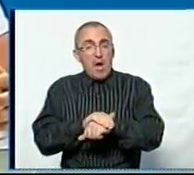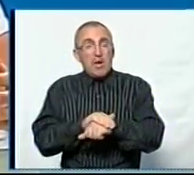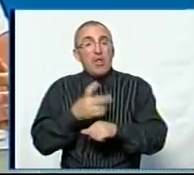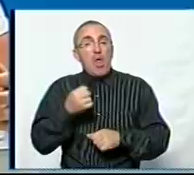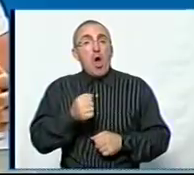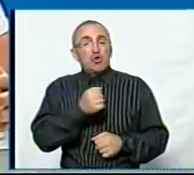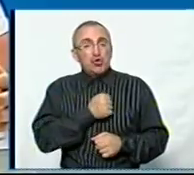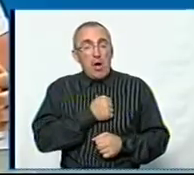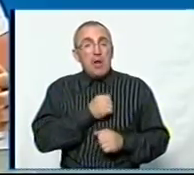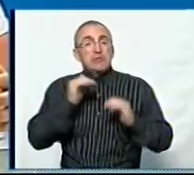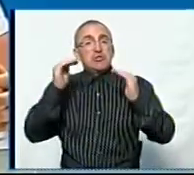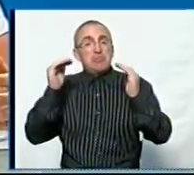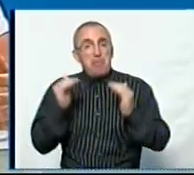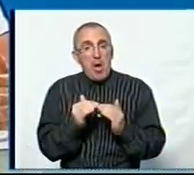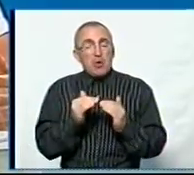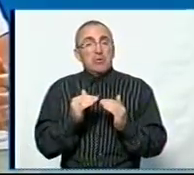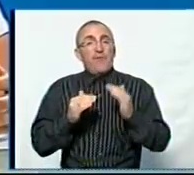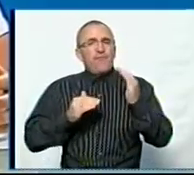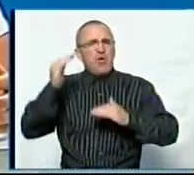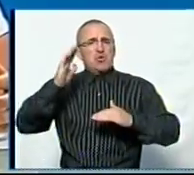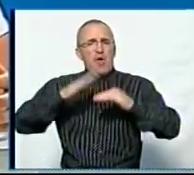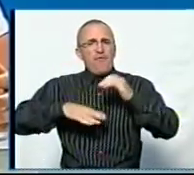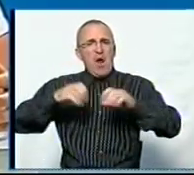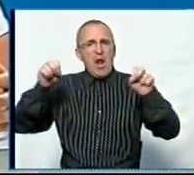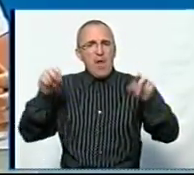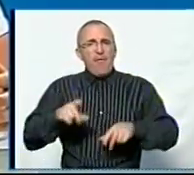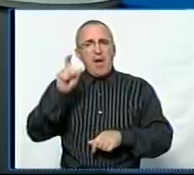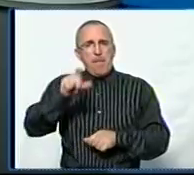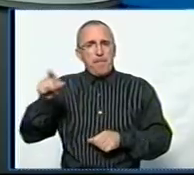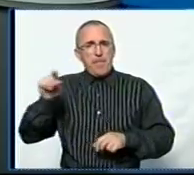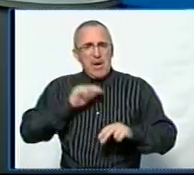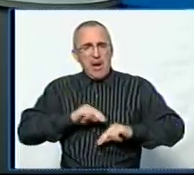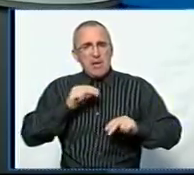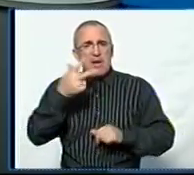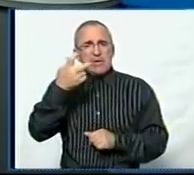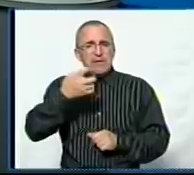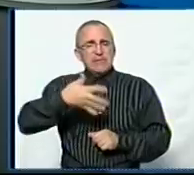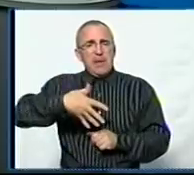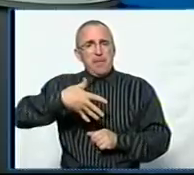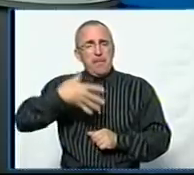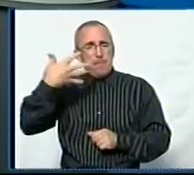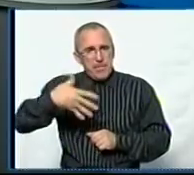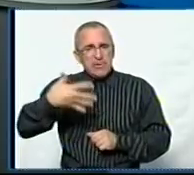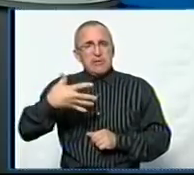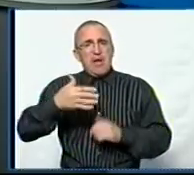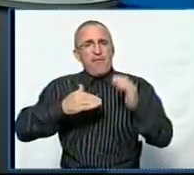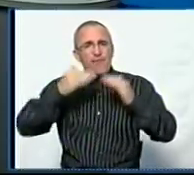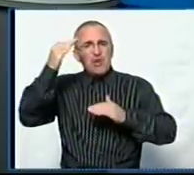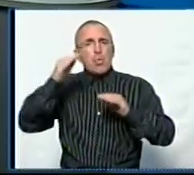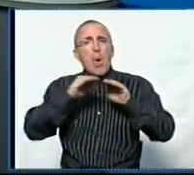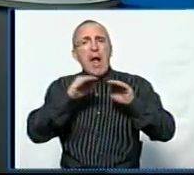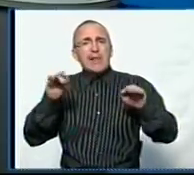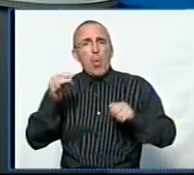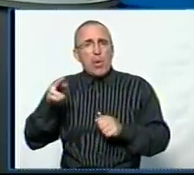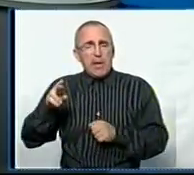на жаль, зменшується кількість висококваліфікованих працівників, понад 350 працівників вищої категорії.